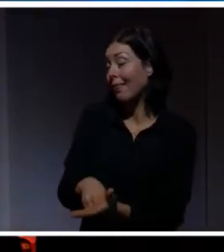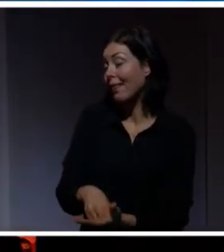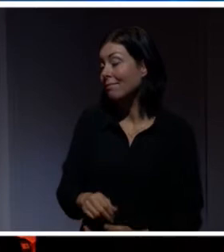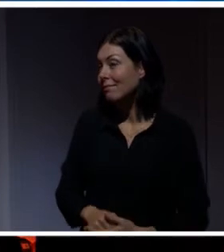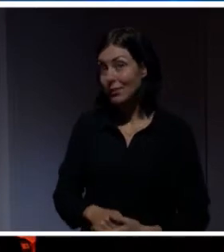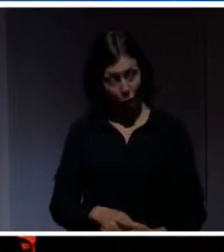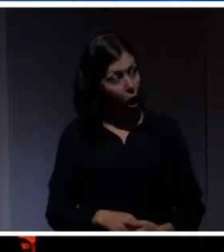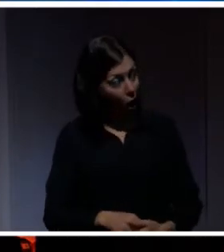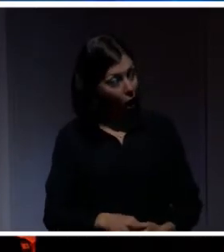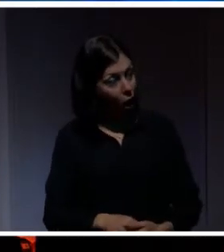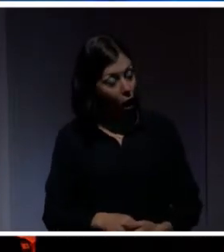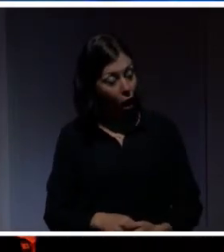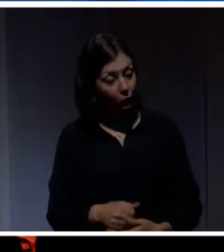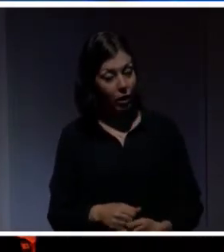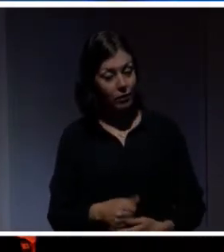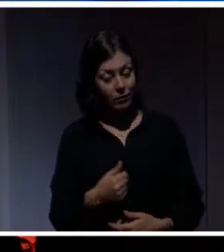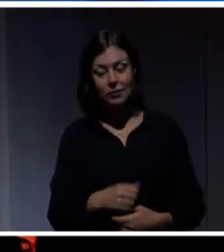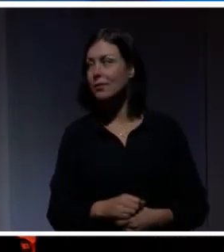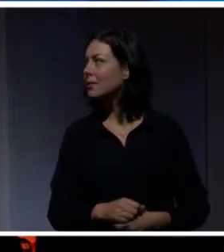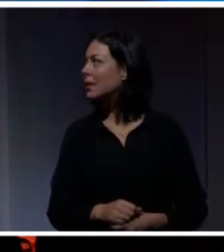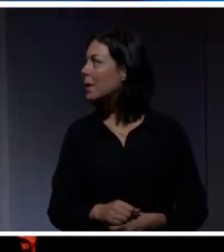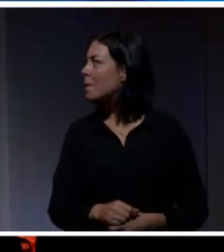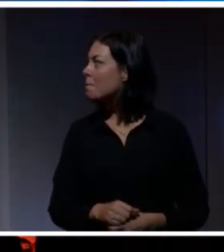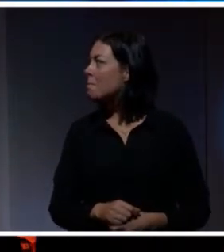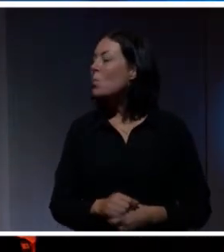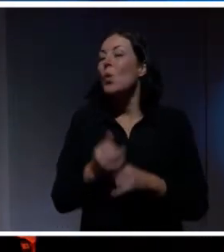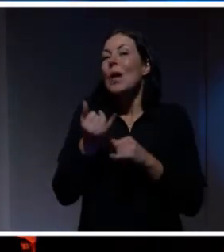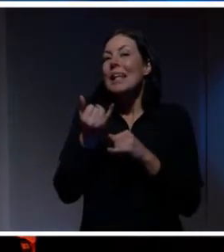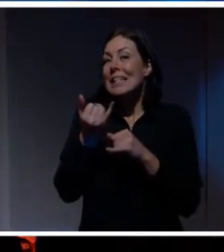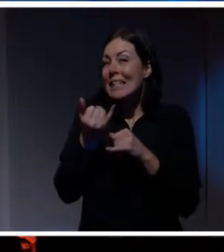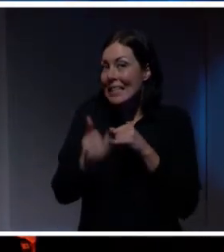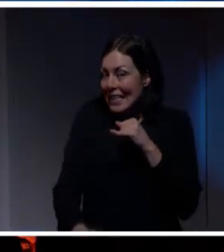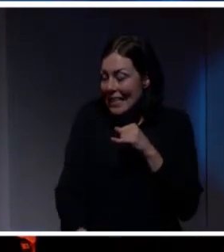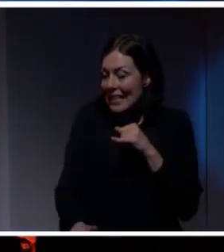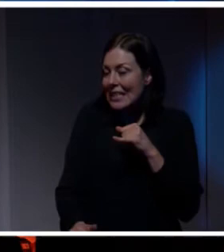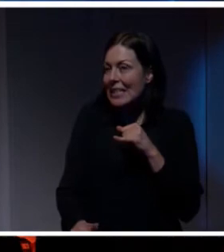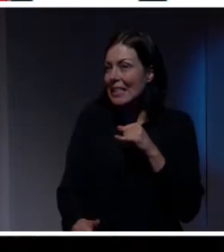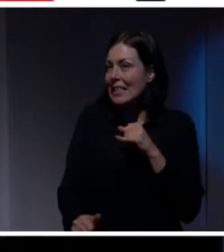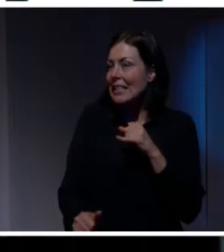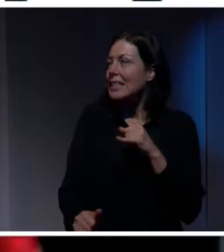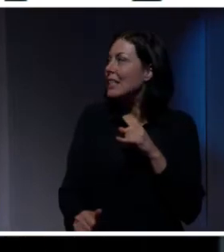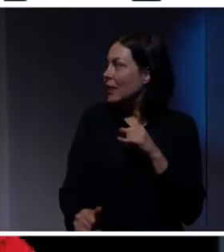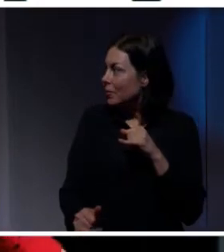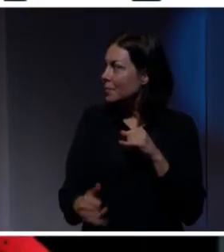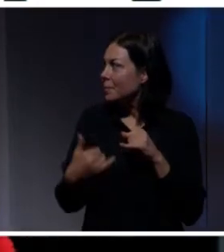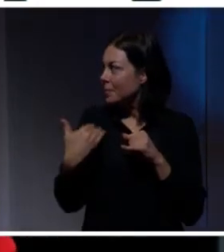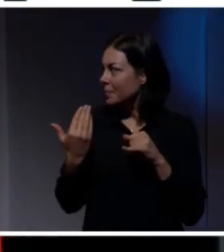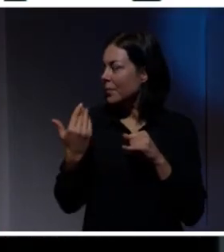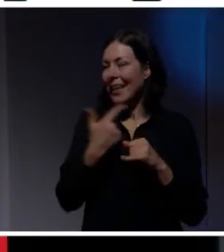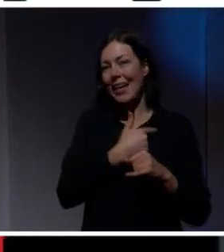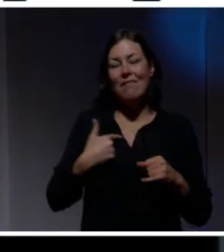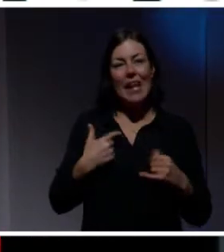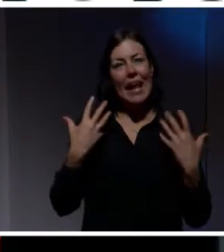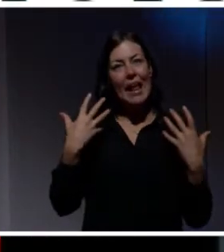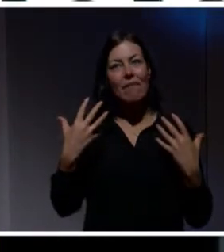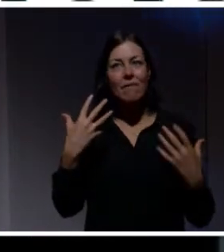Det är det. Ja, jag vet. Och sist men inte minst. Vi lever i en digital